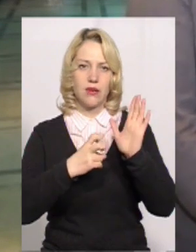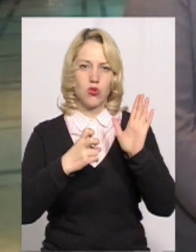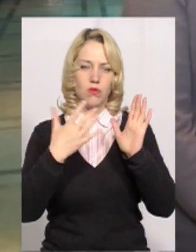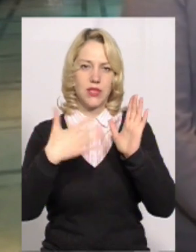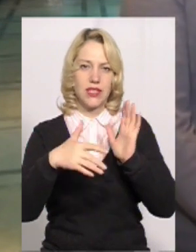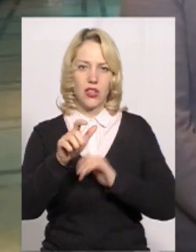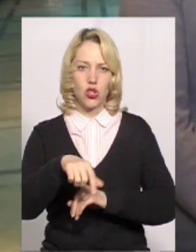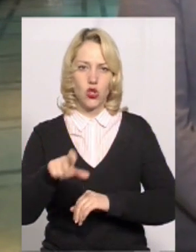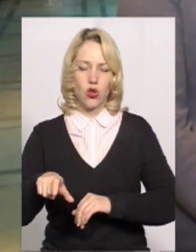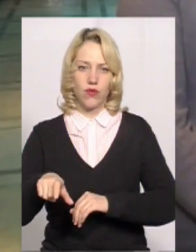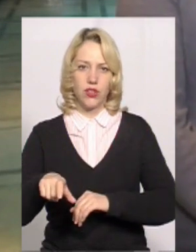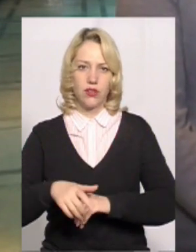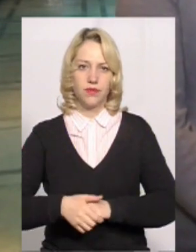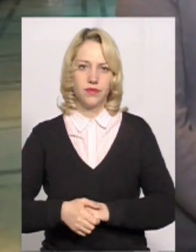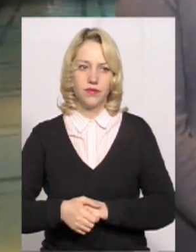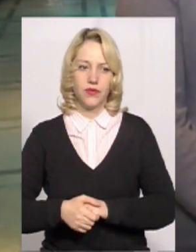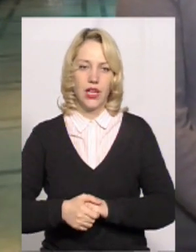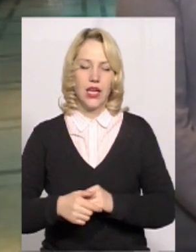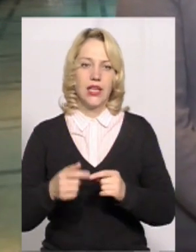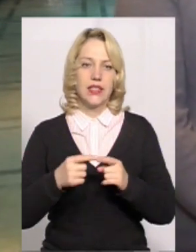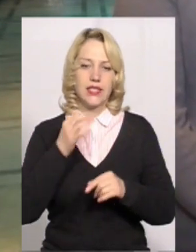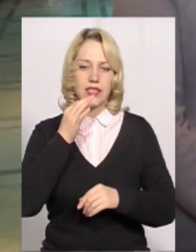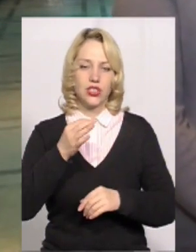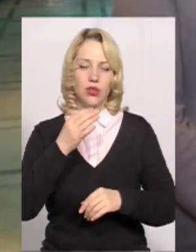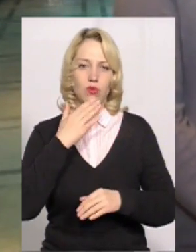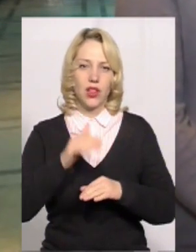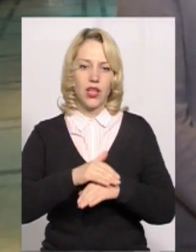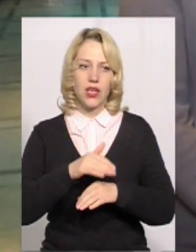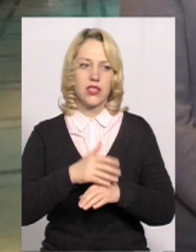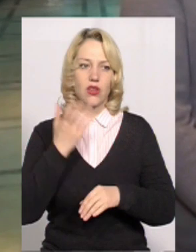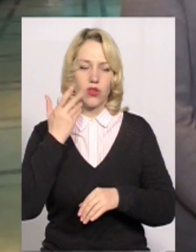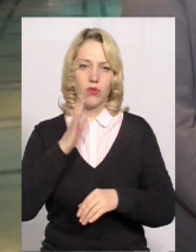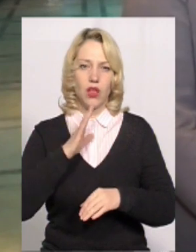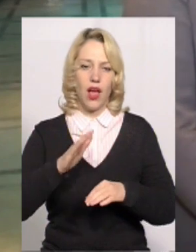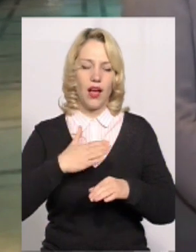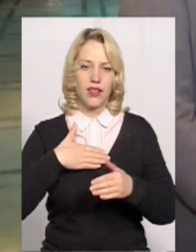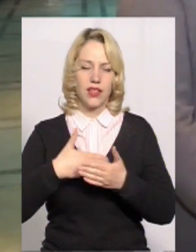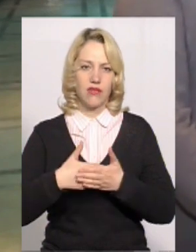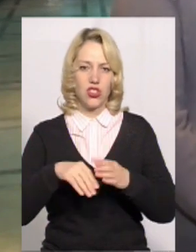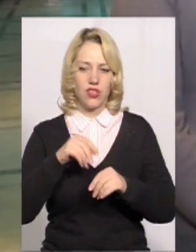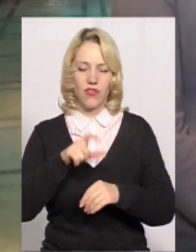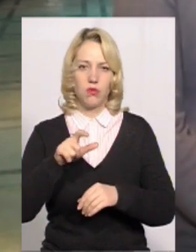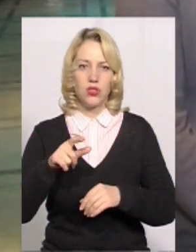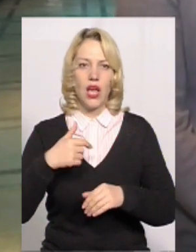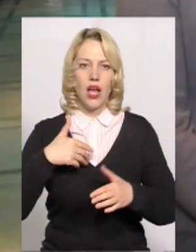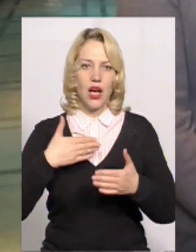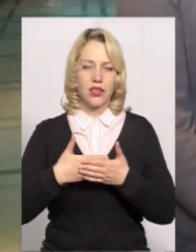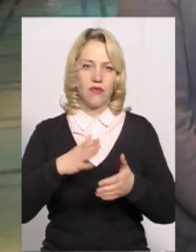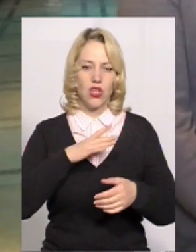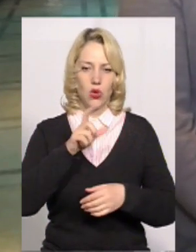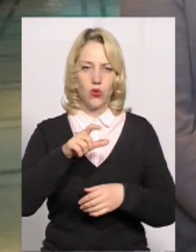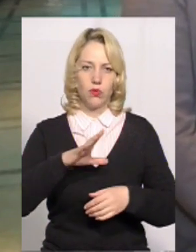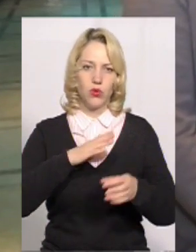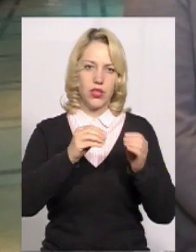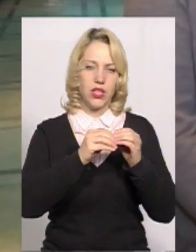чоловік. Скажіть, коли були найактивніші виборці? Який плюс? Неактивніші. Скоріше, всього десь 10